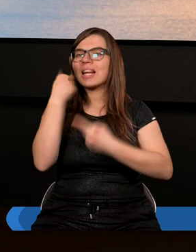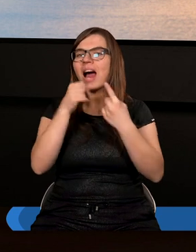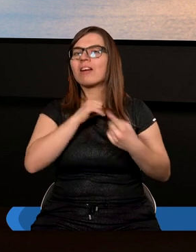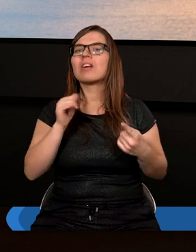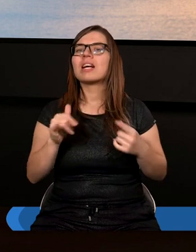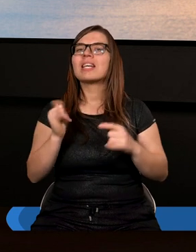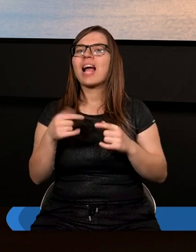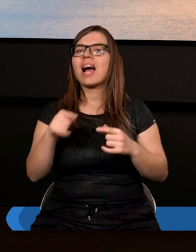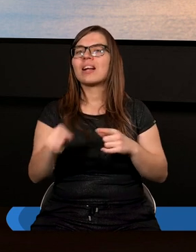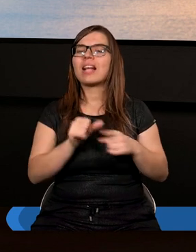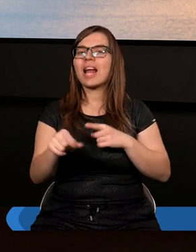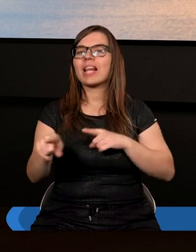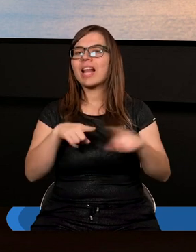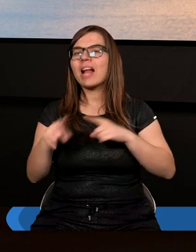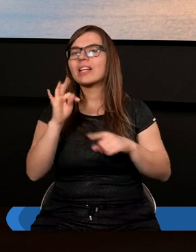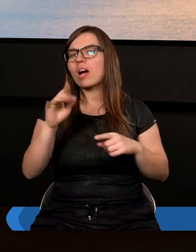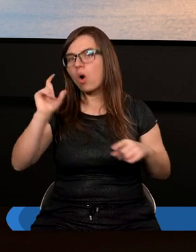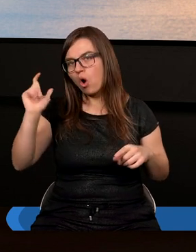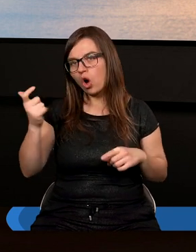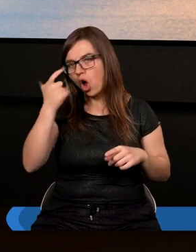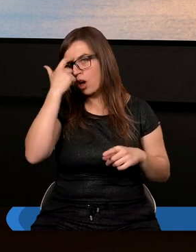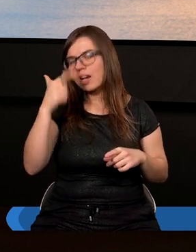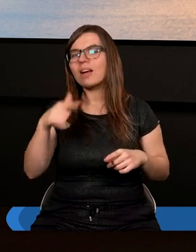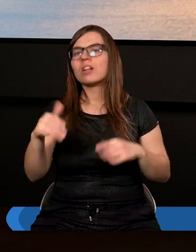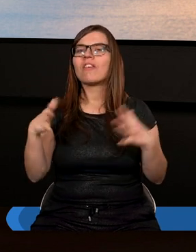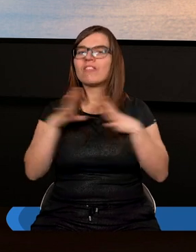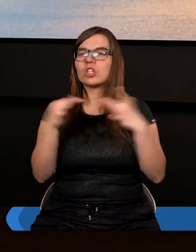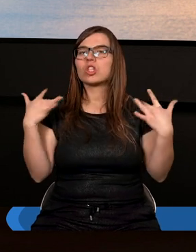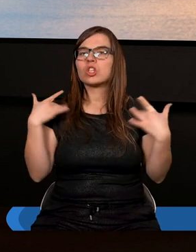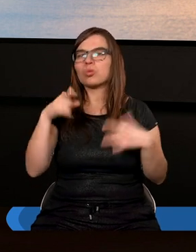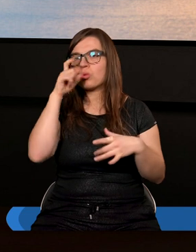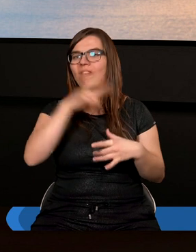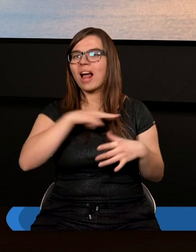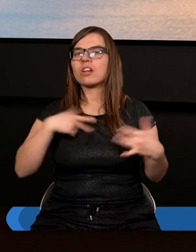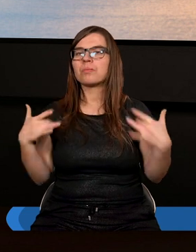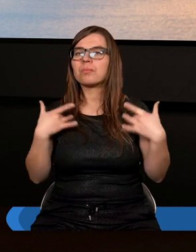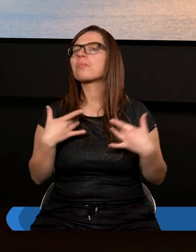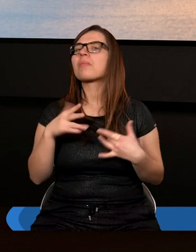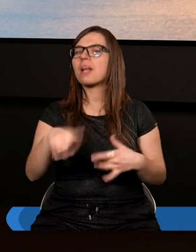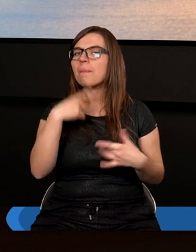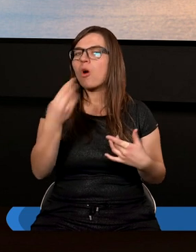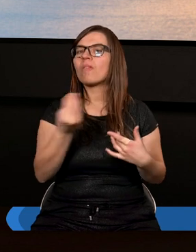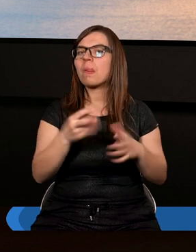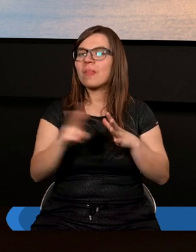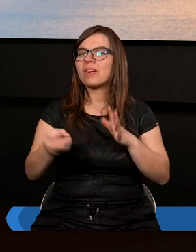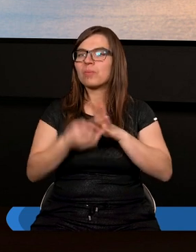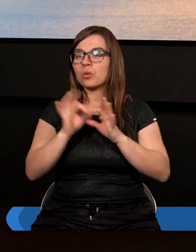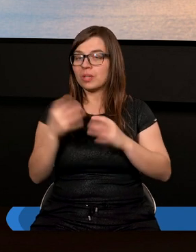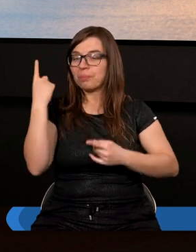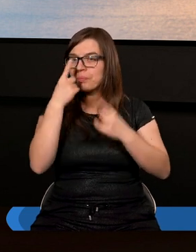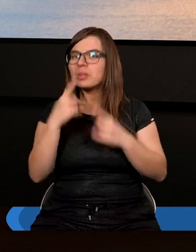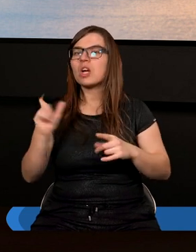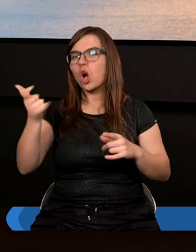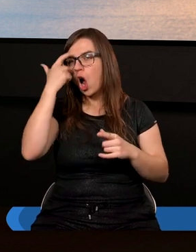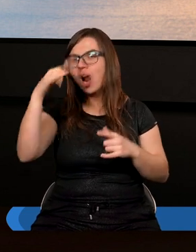tym, jakie jest jego znaczenie, jaka jest jego rola w życiu człowieka, w naszym życiu. Ale powiem Wam, drodzy, że gdy myślałem o tym